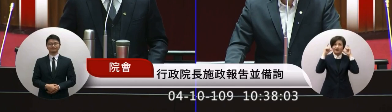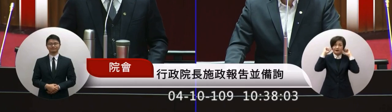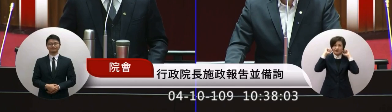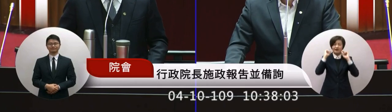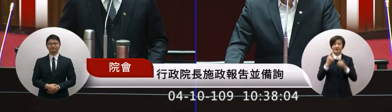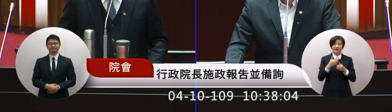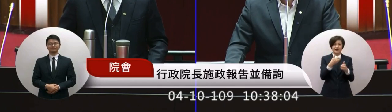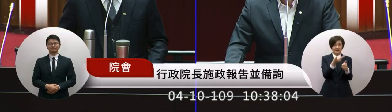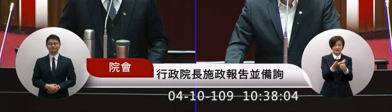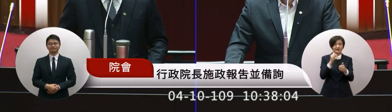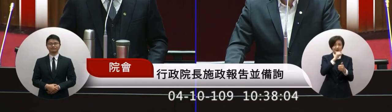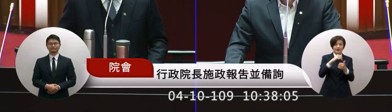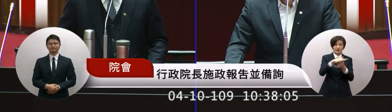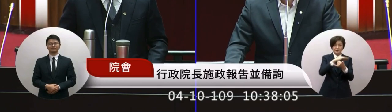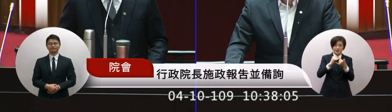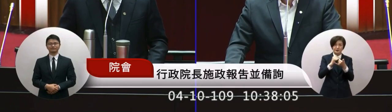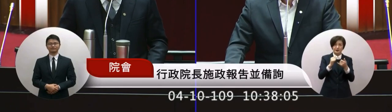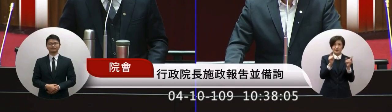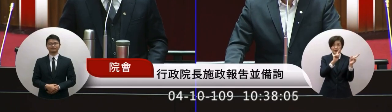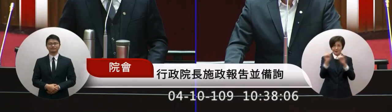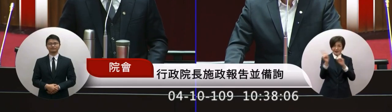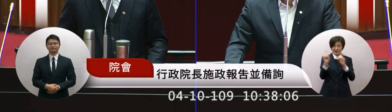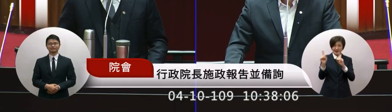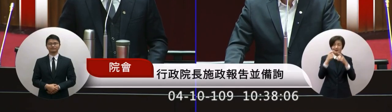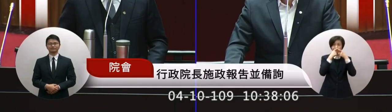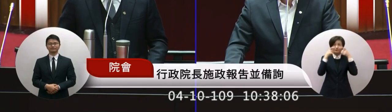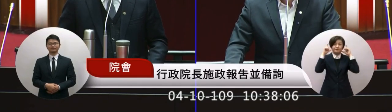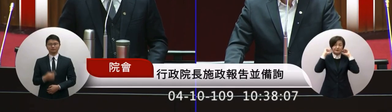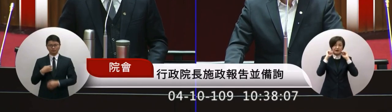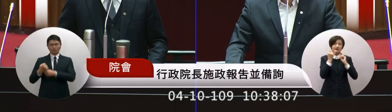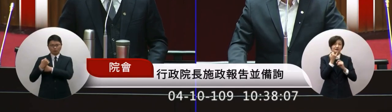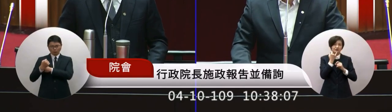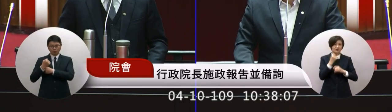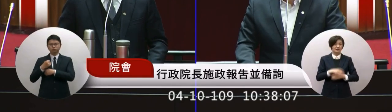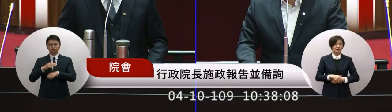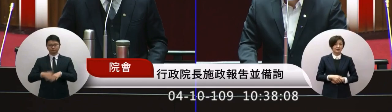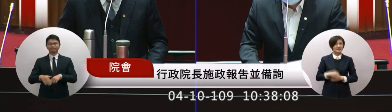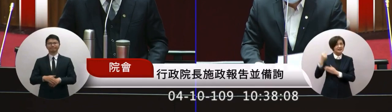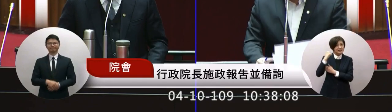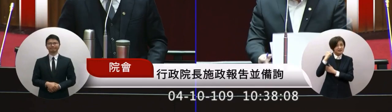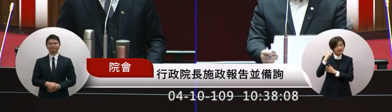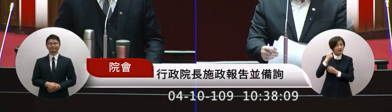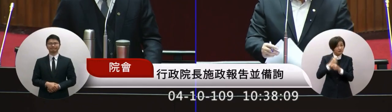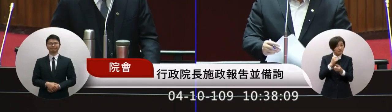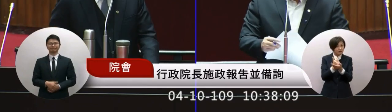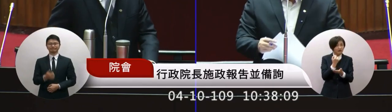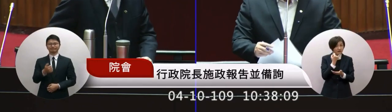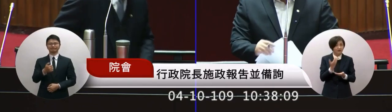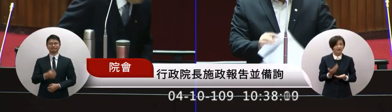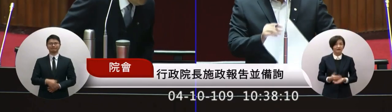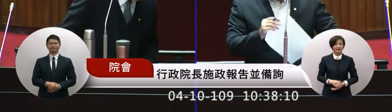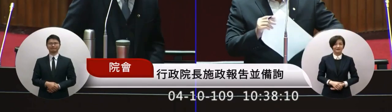盡量滿足國人能夠一天一片我們盡量來滿足好謝謝謝謝